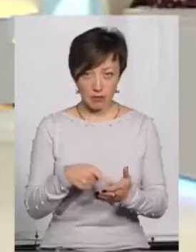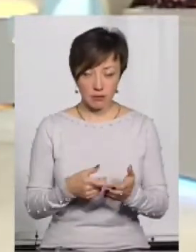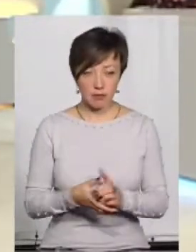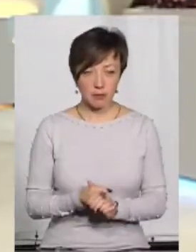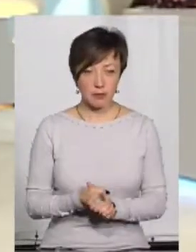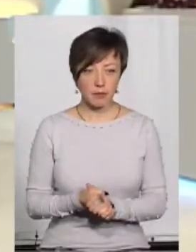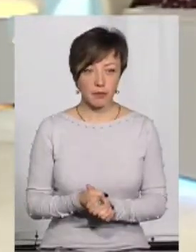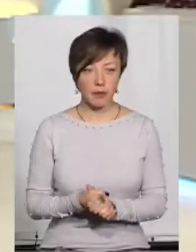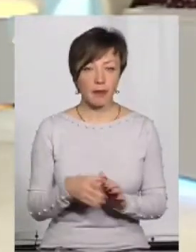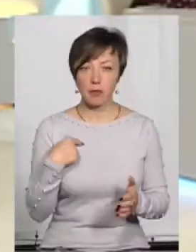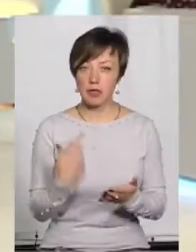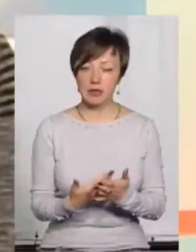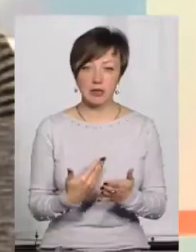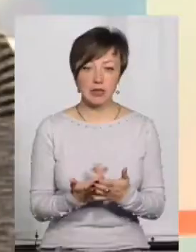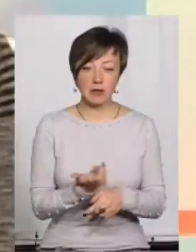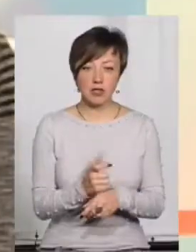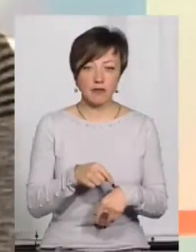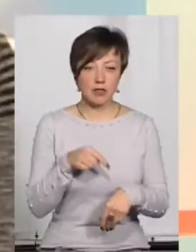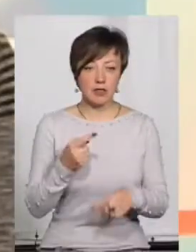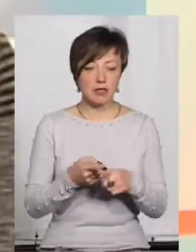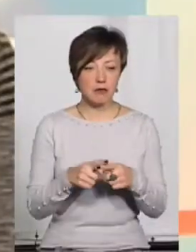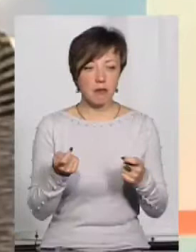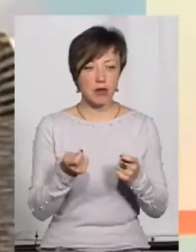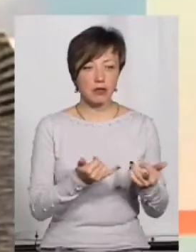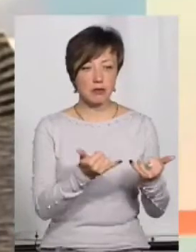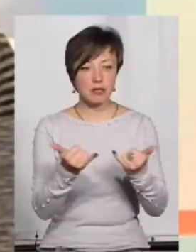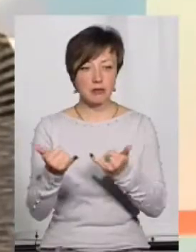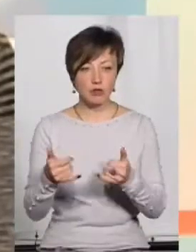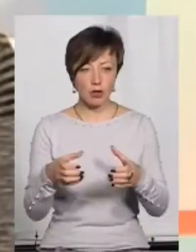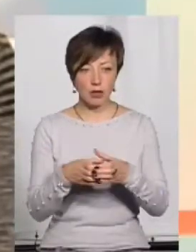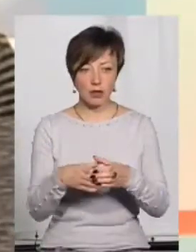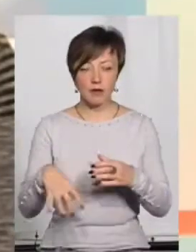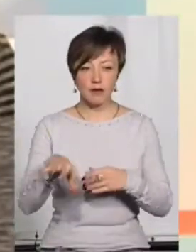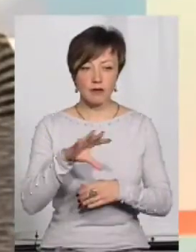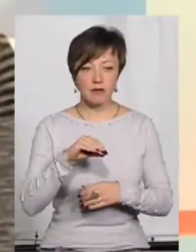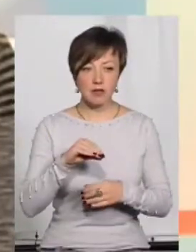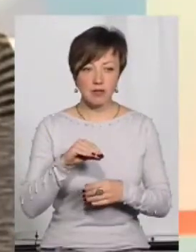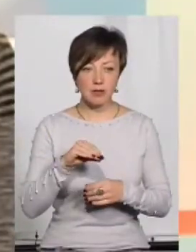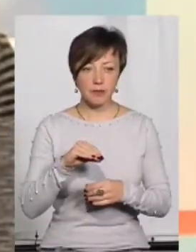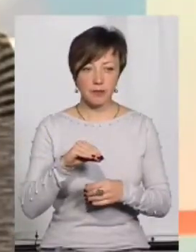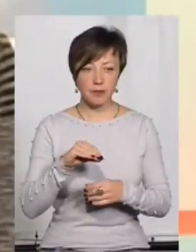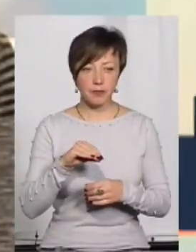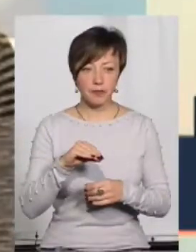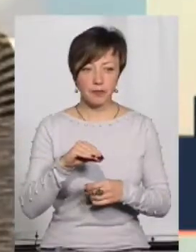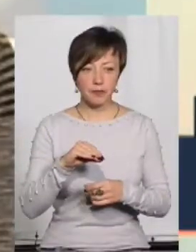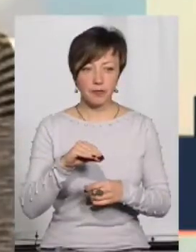залежить? Ну, мені здається, що найбільш вразлива це є малозабезпечена, тому що всі, як би,